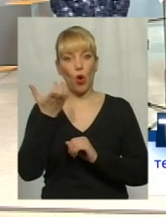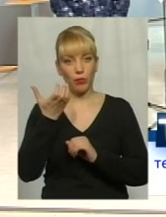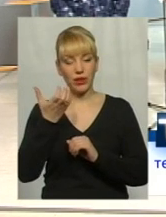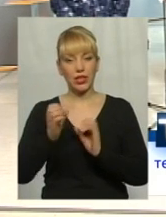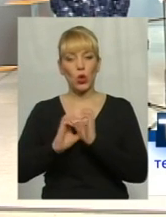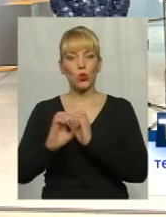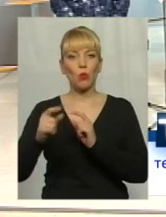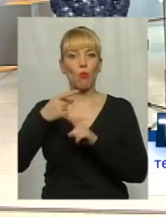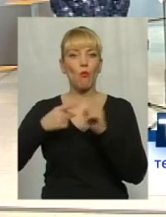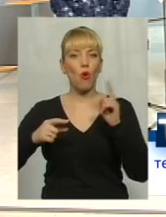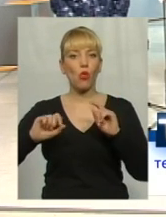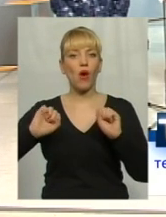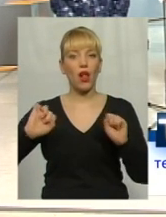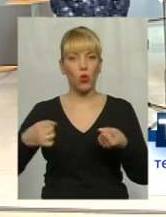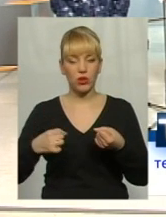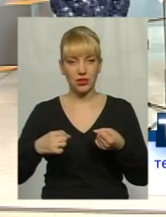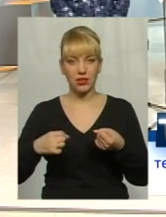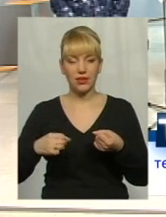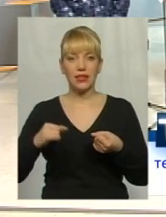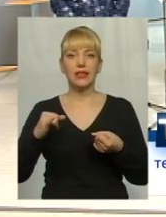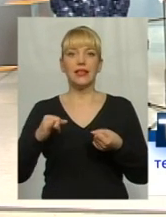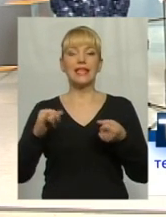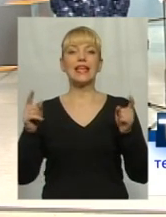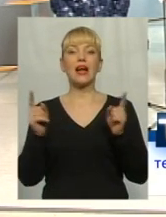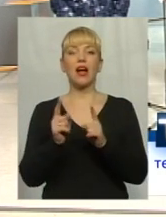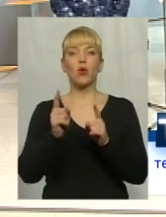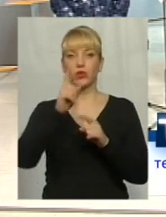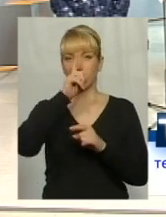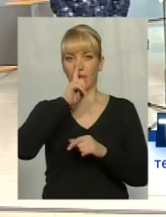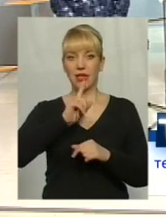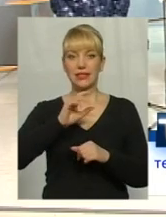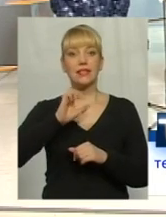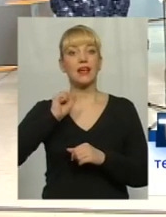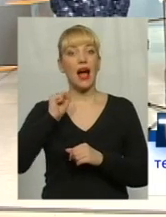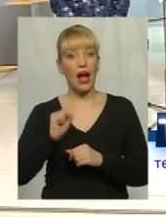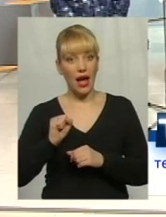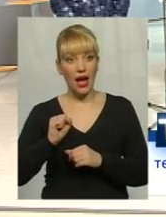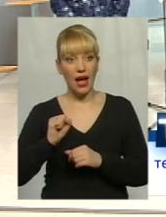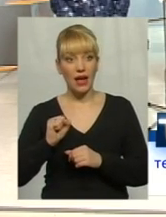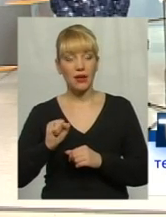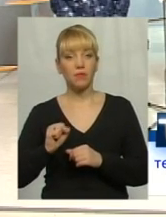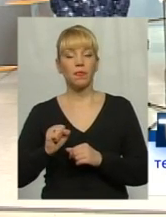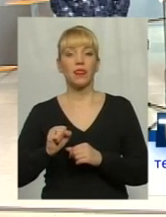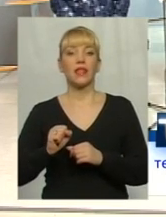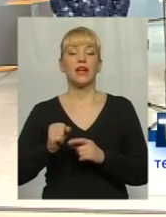полухолодні і короткий місяць, а 25